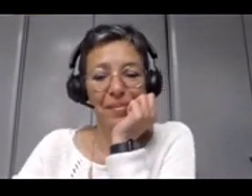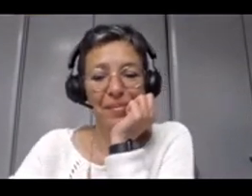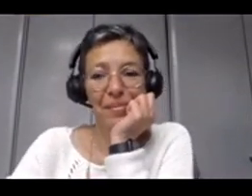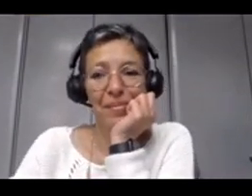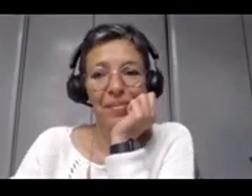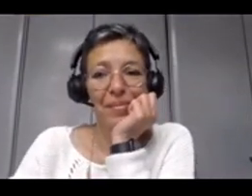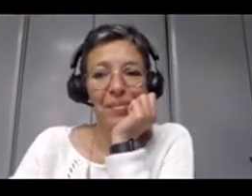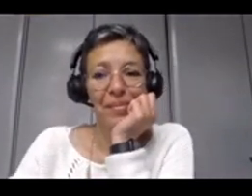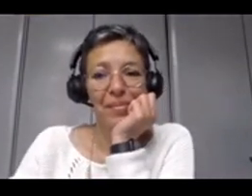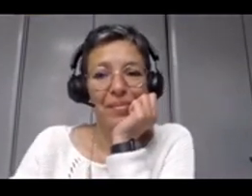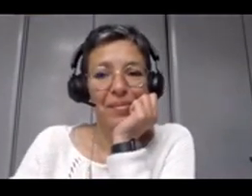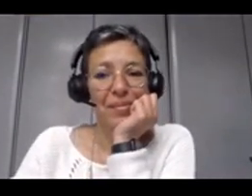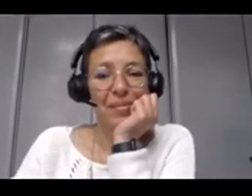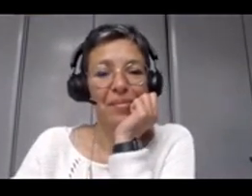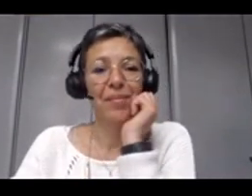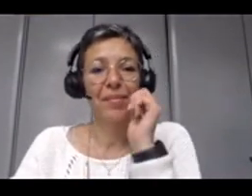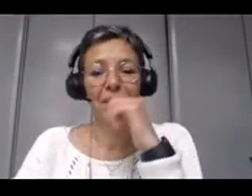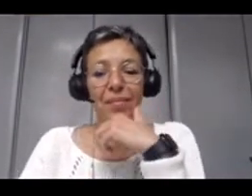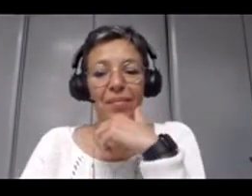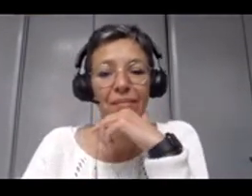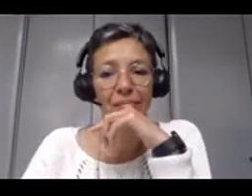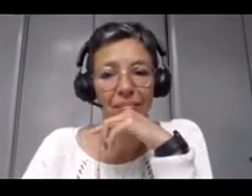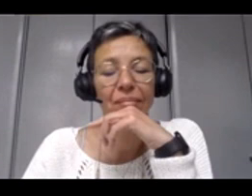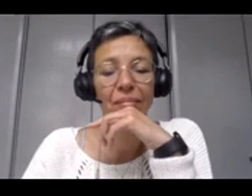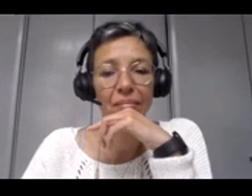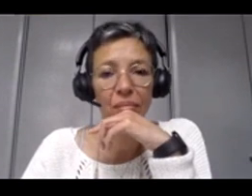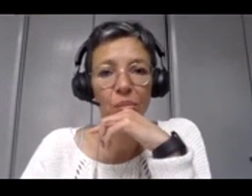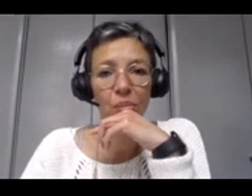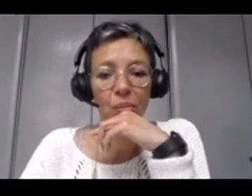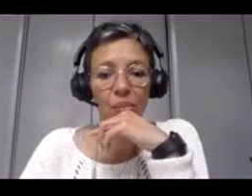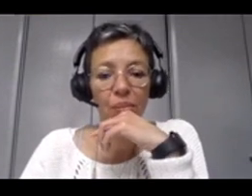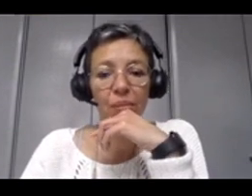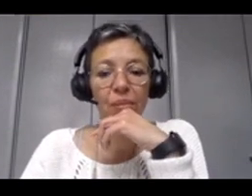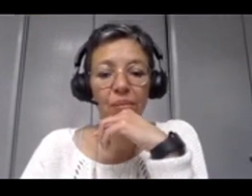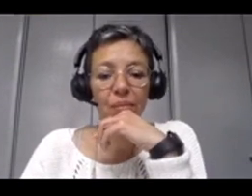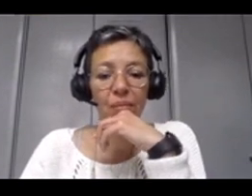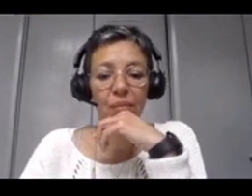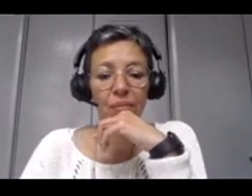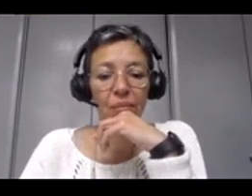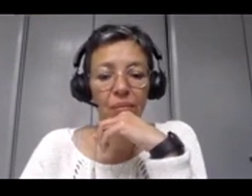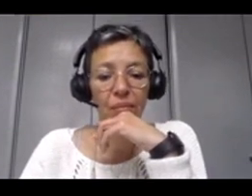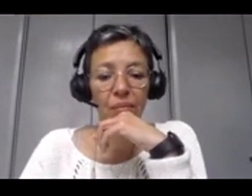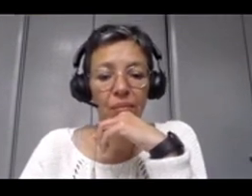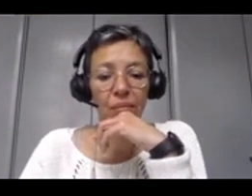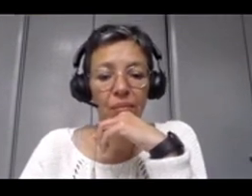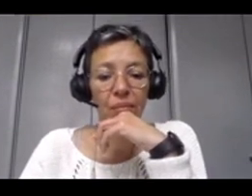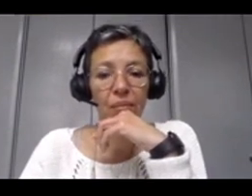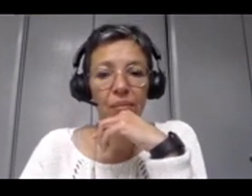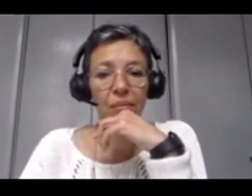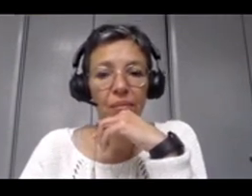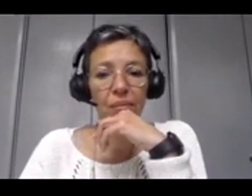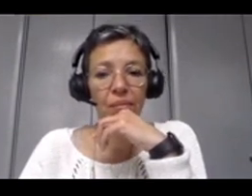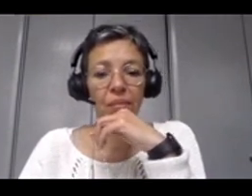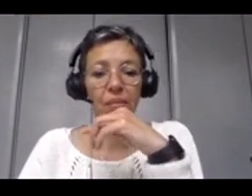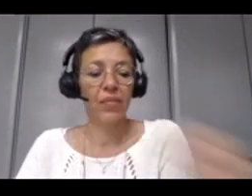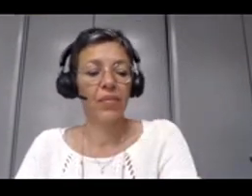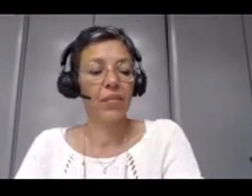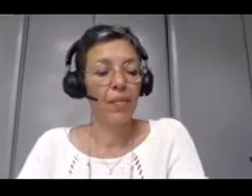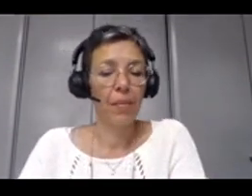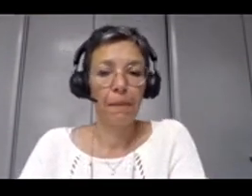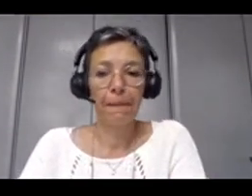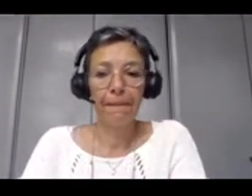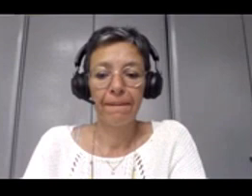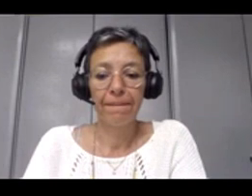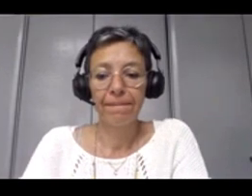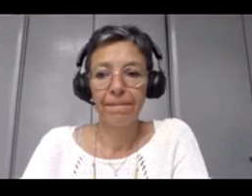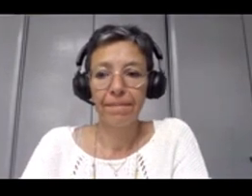BIM, qui sont très actifs au niveau de la veille des travaux européens et internationaux, et aussi